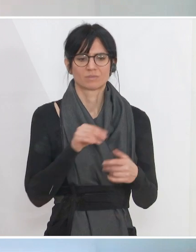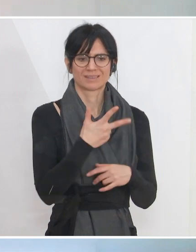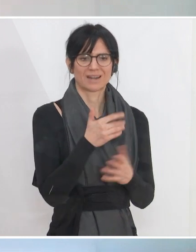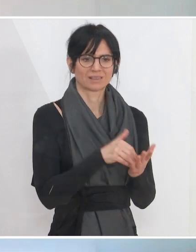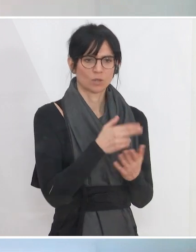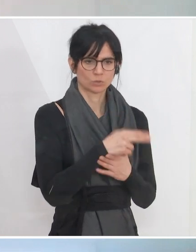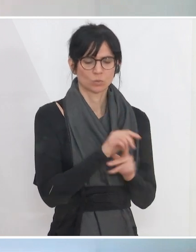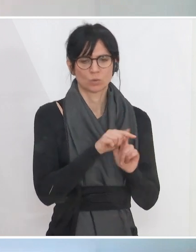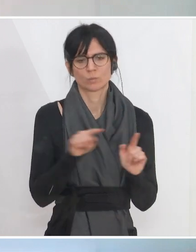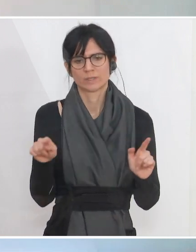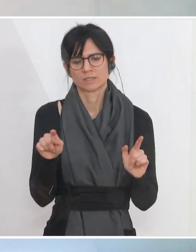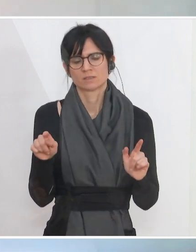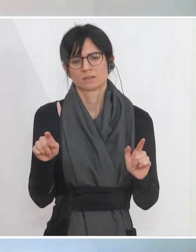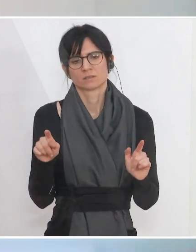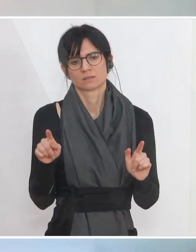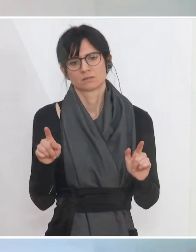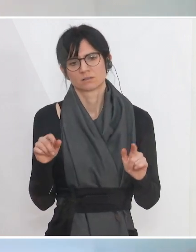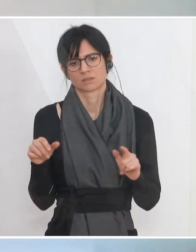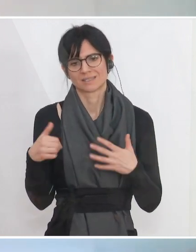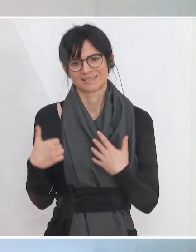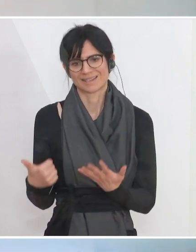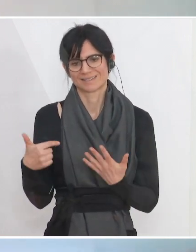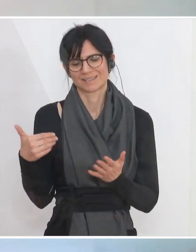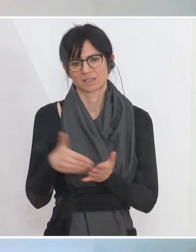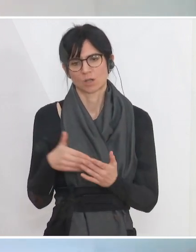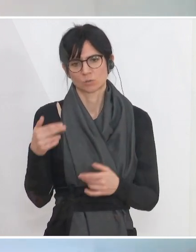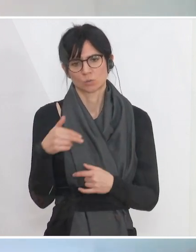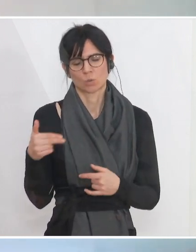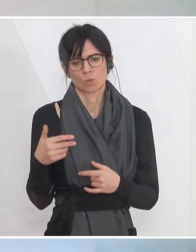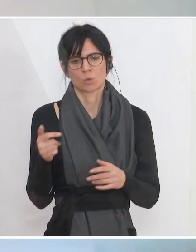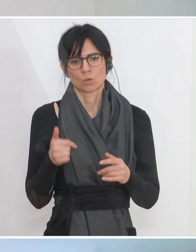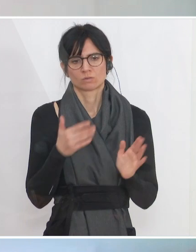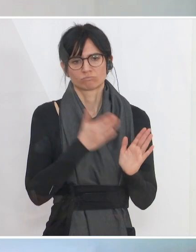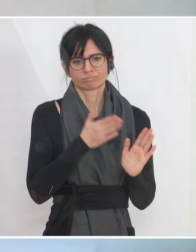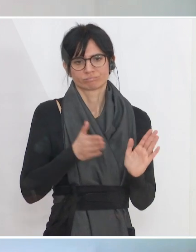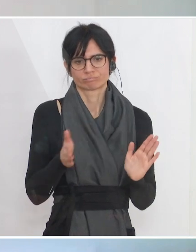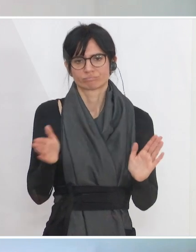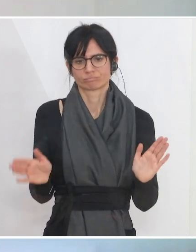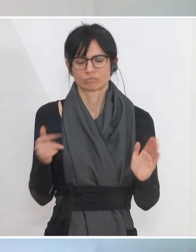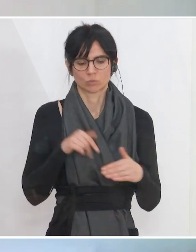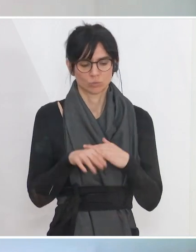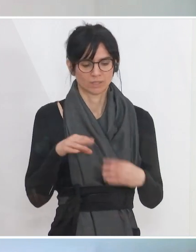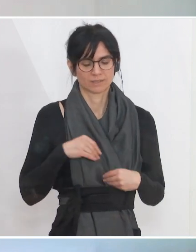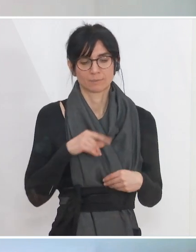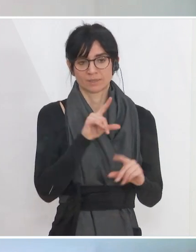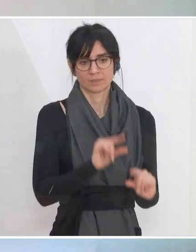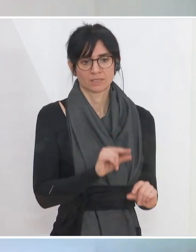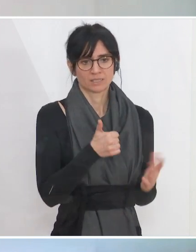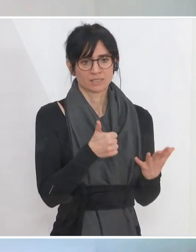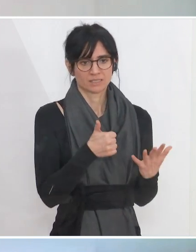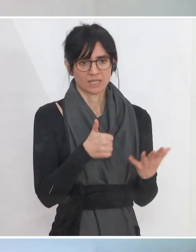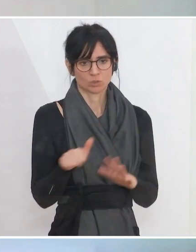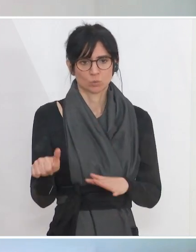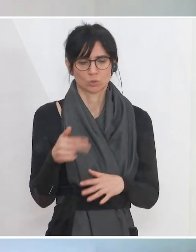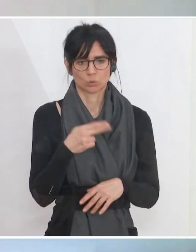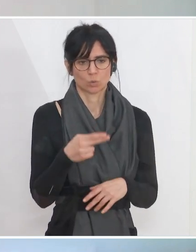.000 Euro bis hinauf zu den 60.000 Euro. Das heißt, Unternehmen erhalten mindestens 600